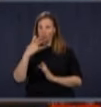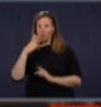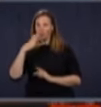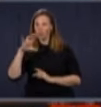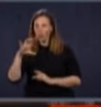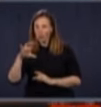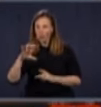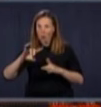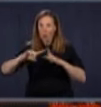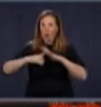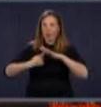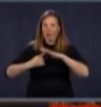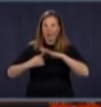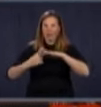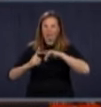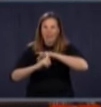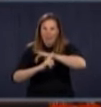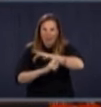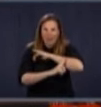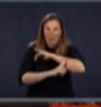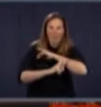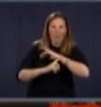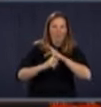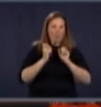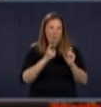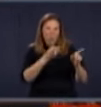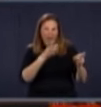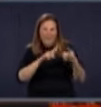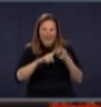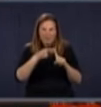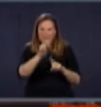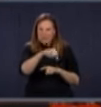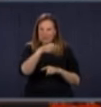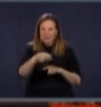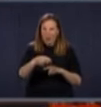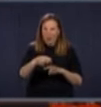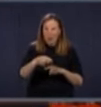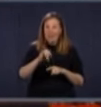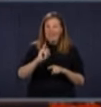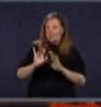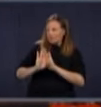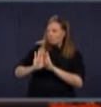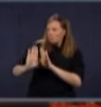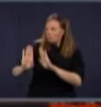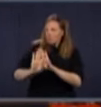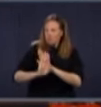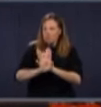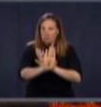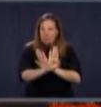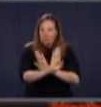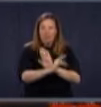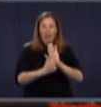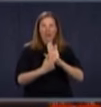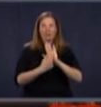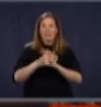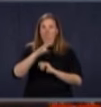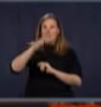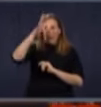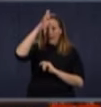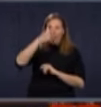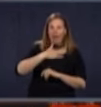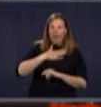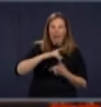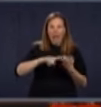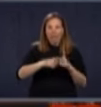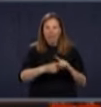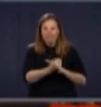patio, la cour arrière. On se dit, qu'on peut inviter quelqu'un chez moi, respecter les distances, un proche, mes parents, par exemple, d'autant plus qu'on disait même